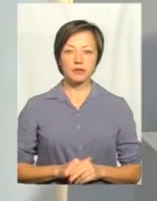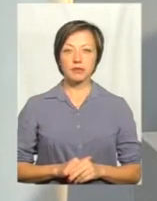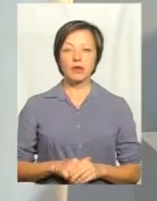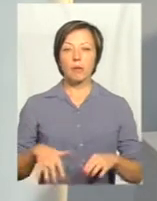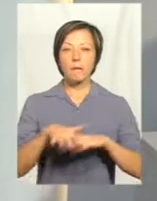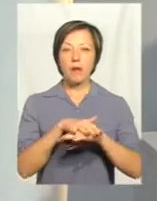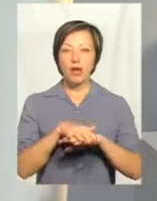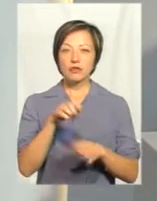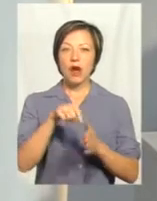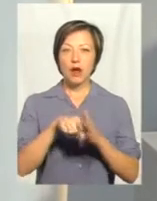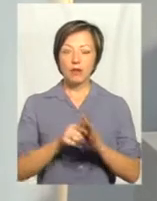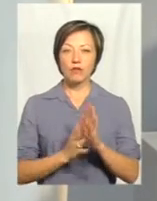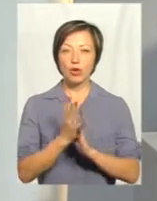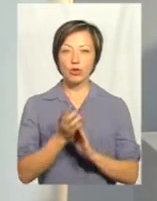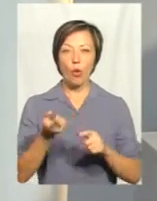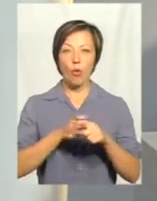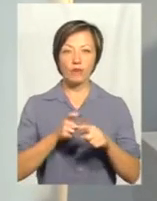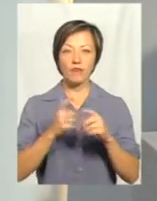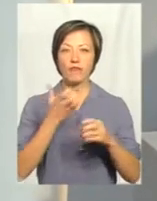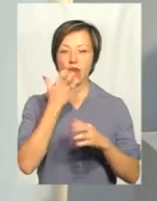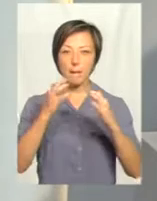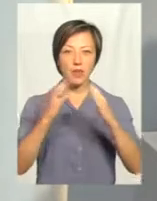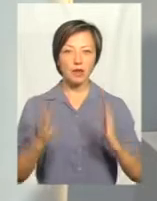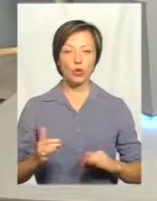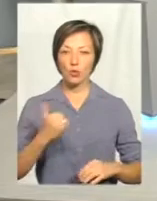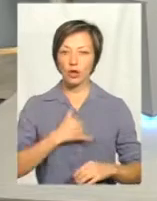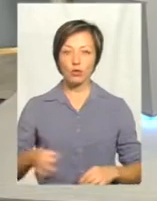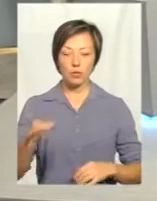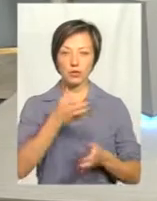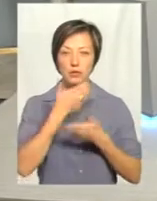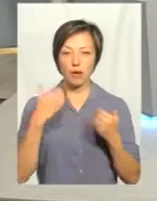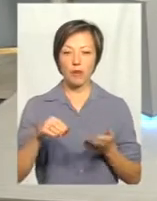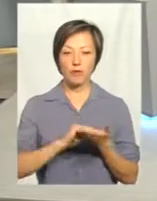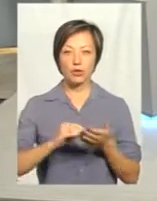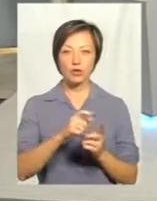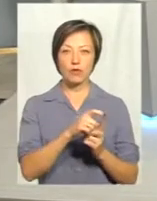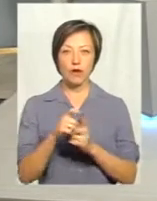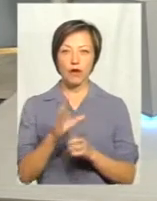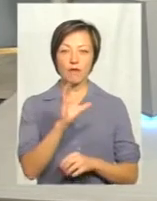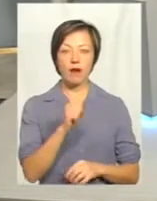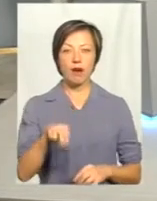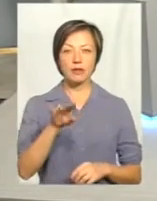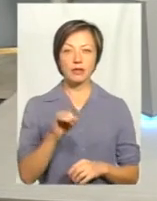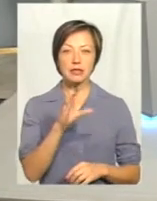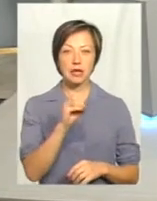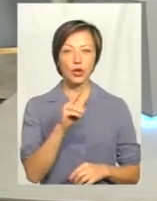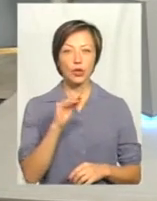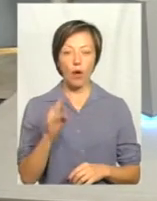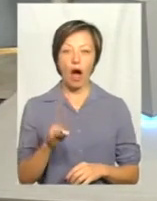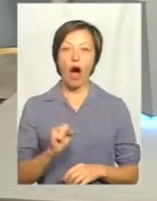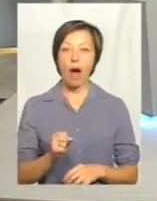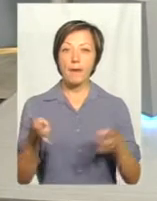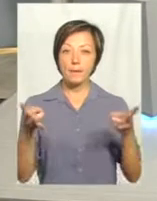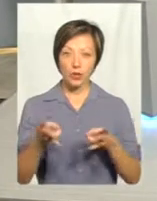Масового характеру вирощування овочів в теплицях в нашій області немає. Це я повторила слова пані Ванда Сердюк. А потреба у цьому є?